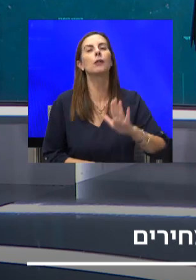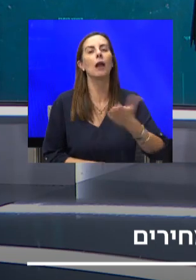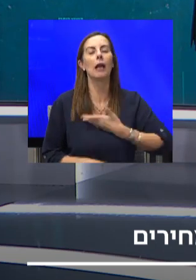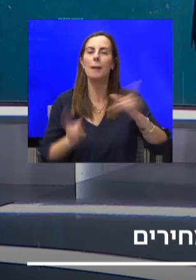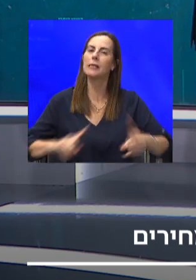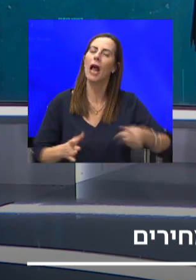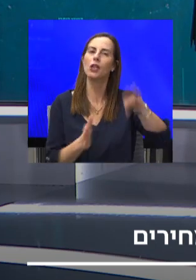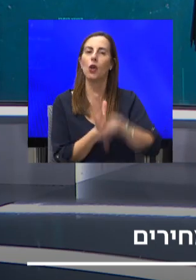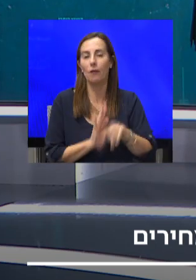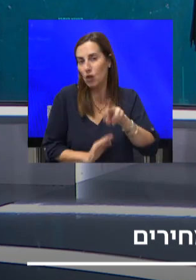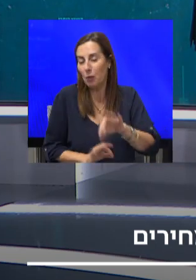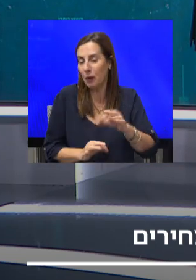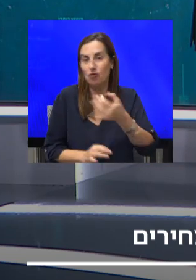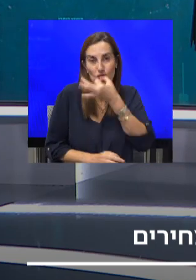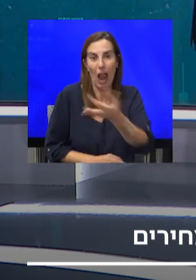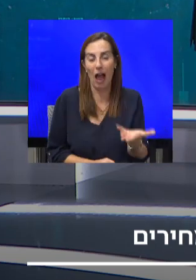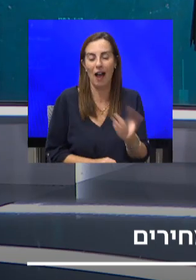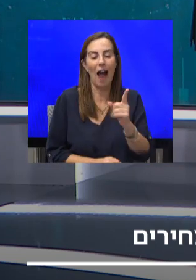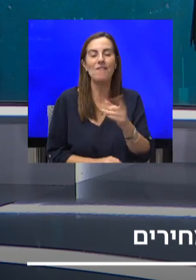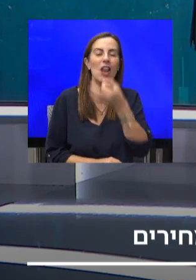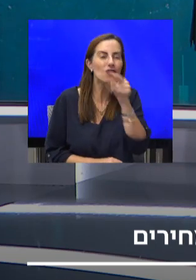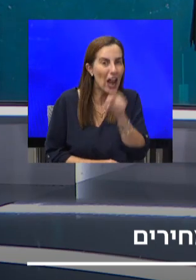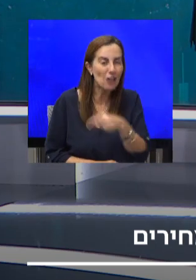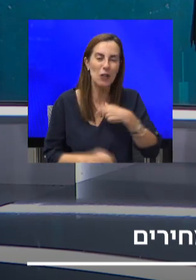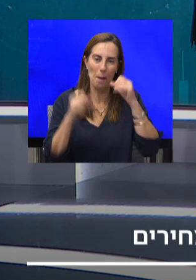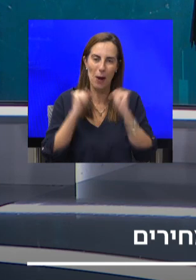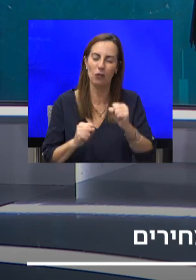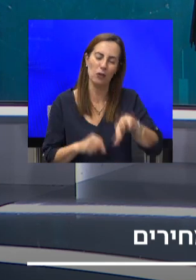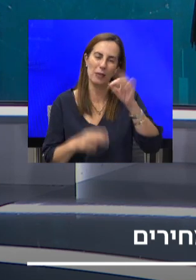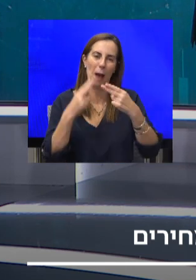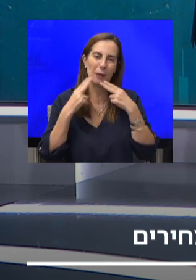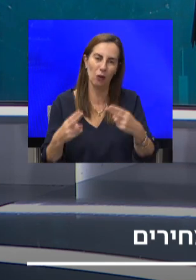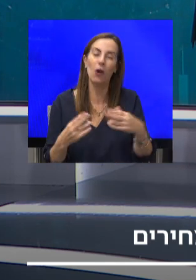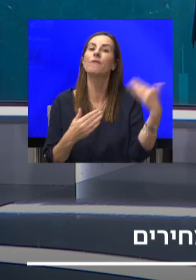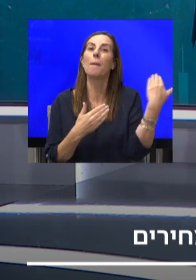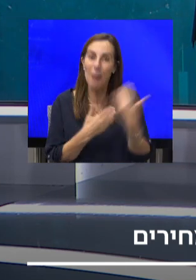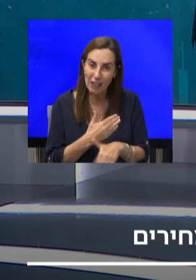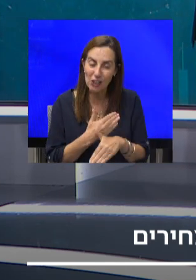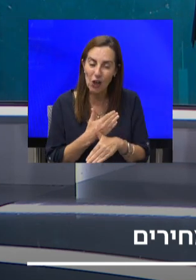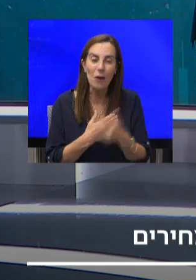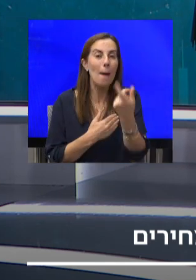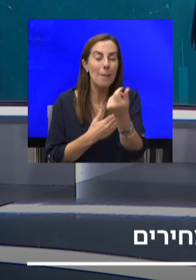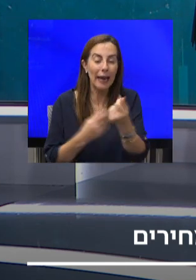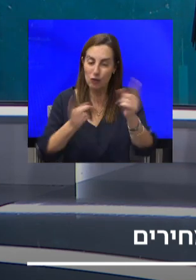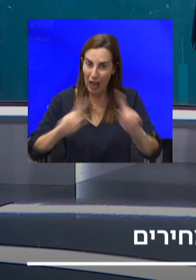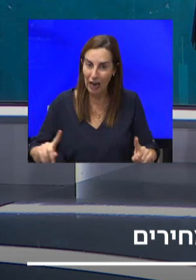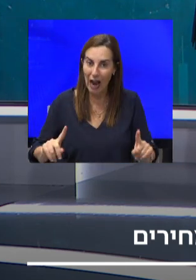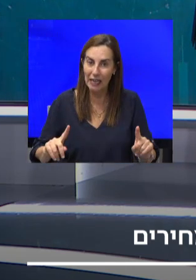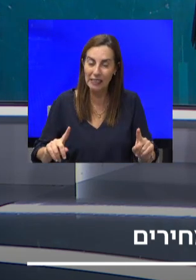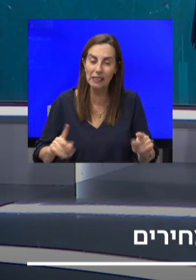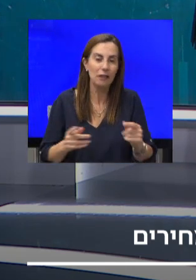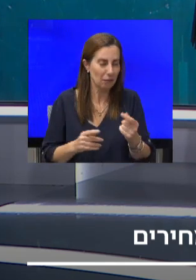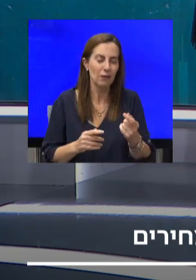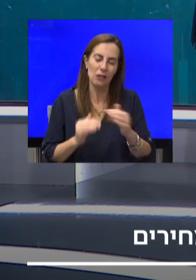מחלוקת. אבל למחלוקת הזאת אני בטוח שתיפטר ובסופו של דבר סביבות המחירים שאנחנו רואים מסביבות נמוכות הרבה יותר. זה לא בגלל